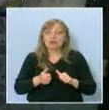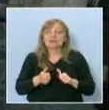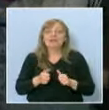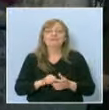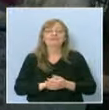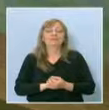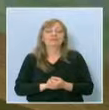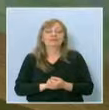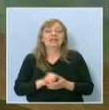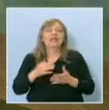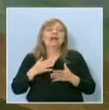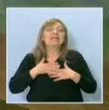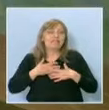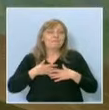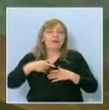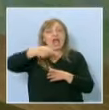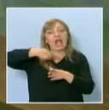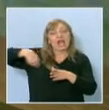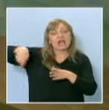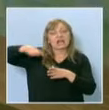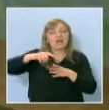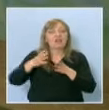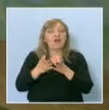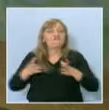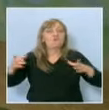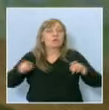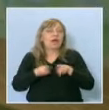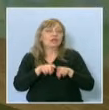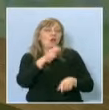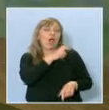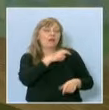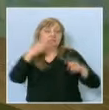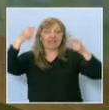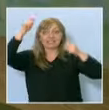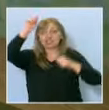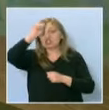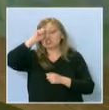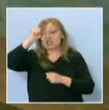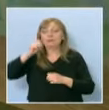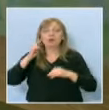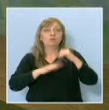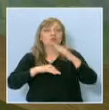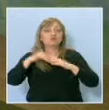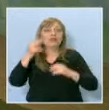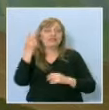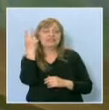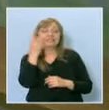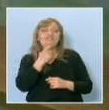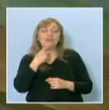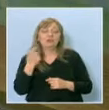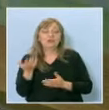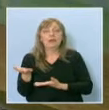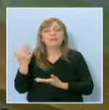Ця има кръгла форма на капитанска шапка. Построена е за 2 години, преди